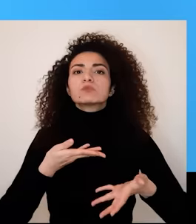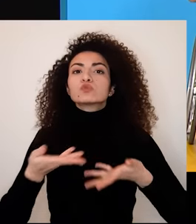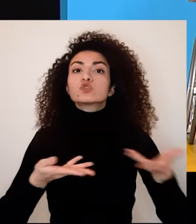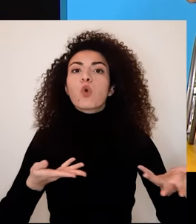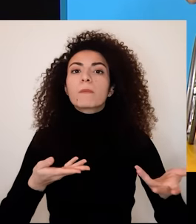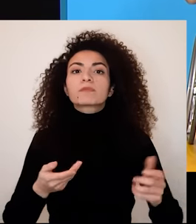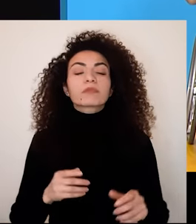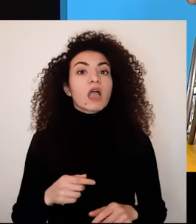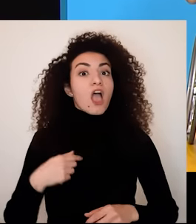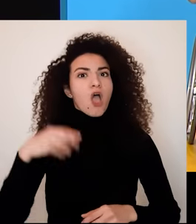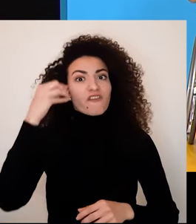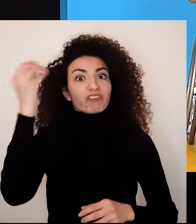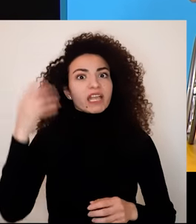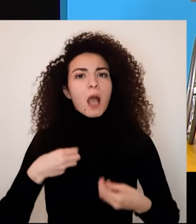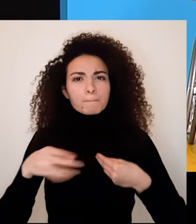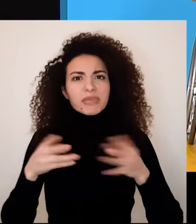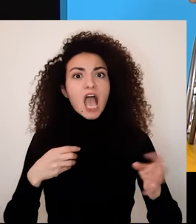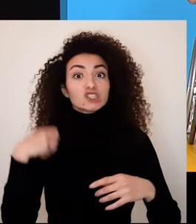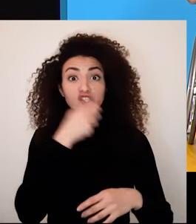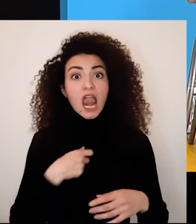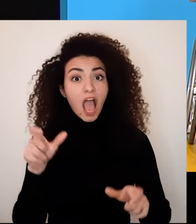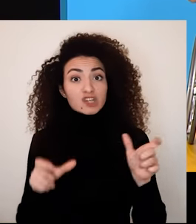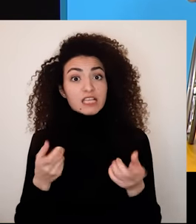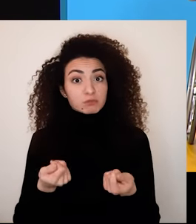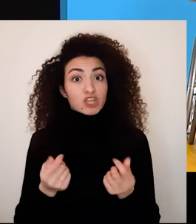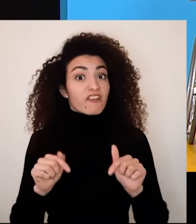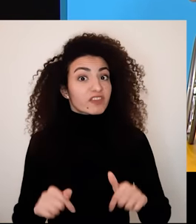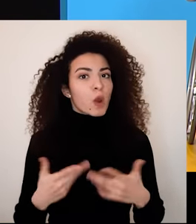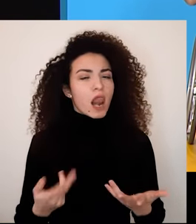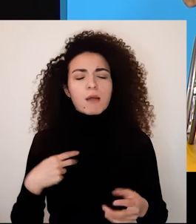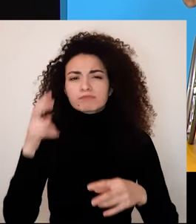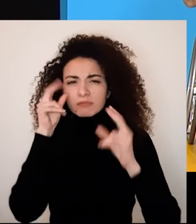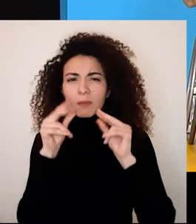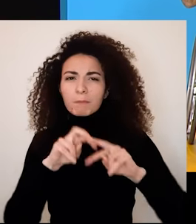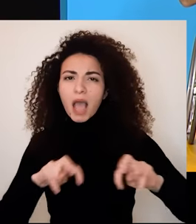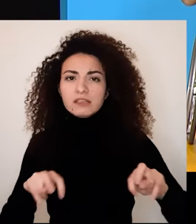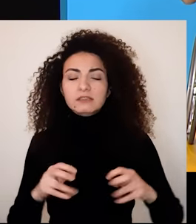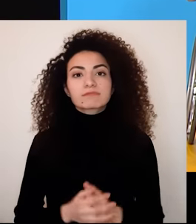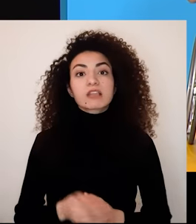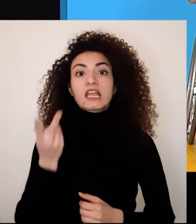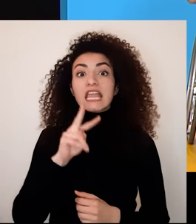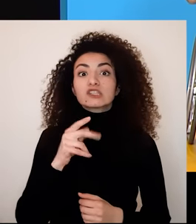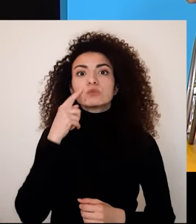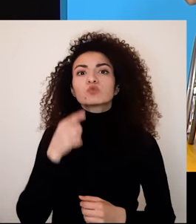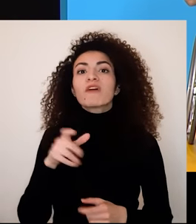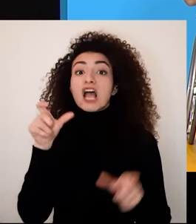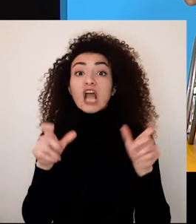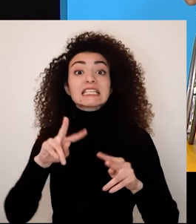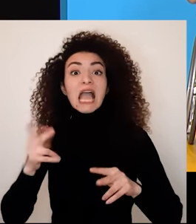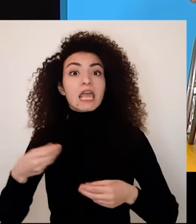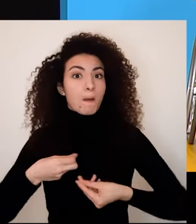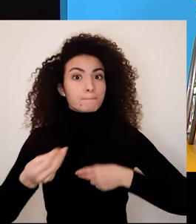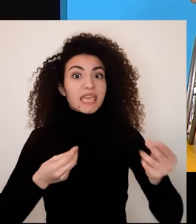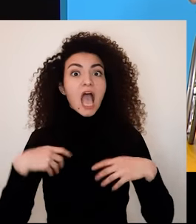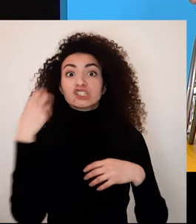مثلاً معرفة السوق أي معرفة إذا كانت الفكرة مناسبة وإذا كان هناك طلب عليها معرفة المنافسة هل هناك